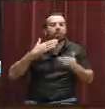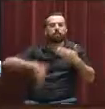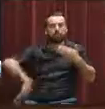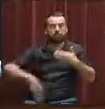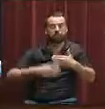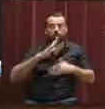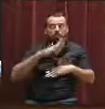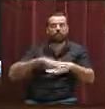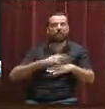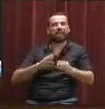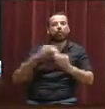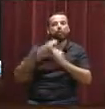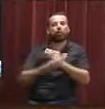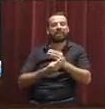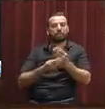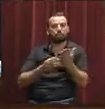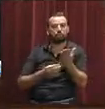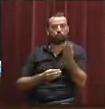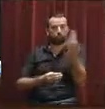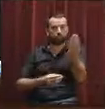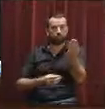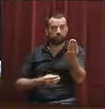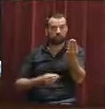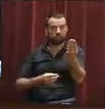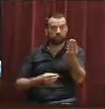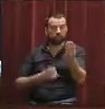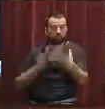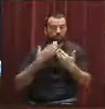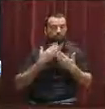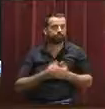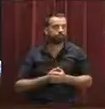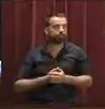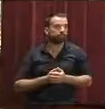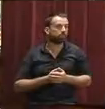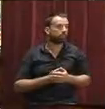documentació necessària per acreditar el que ells han dit a l'Adriat. Moltes gràcies.